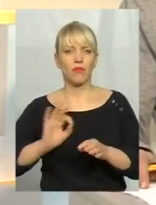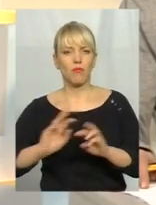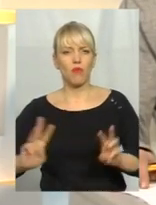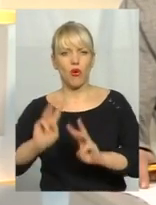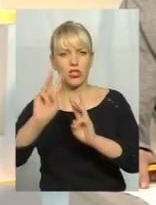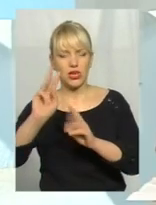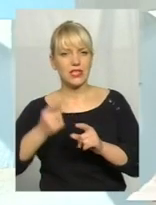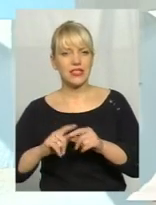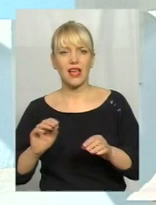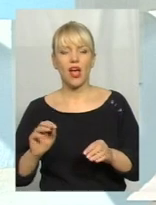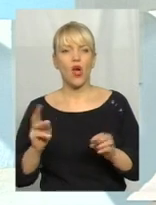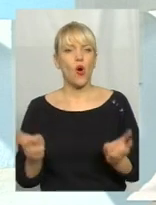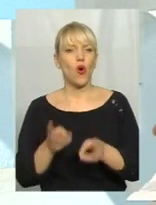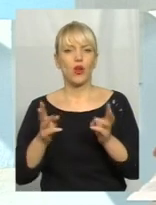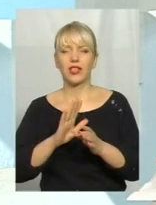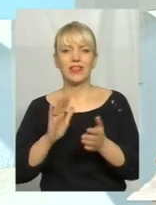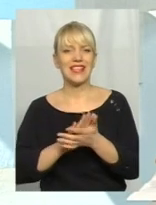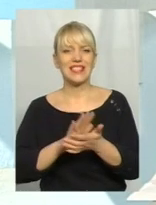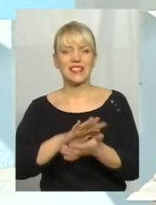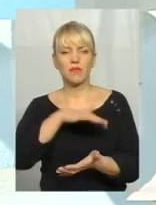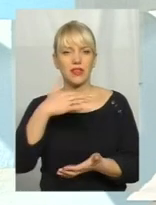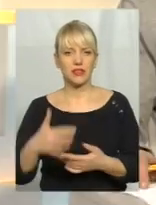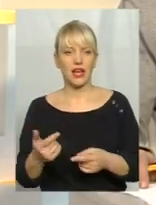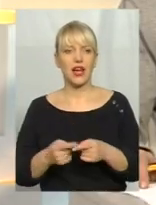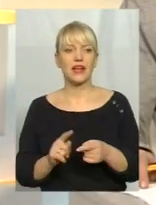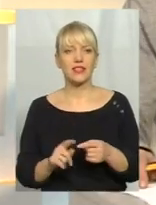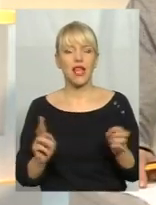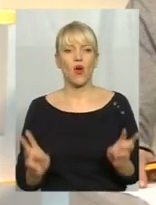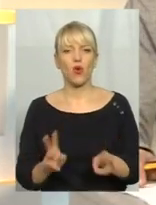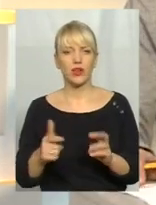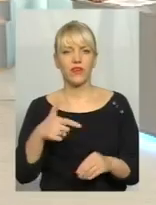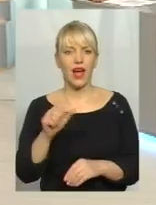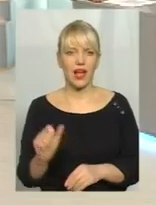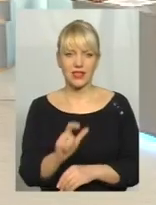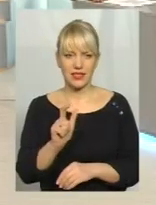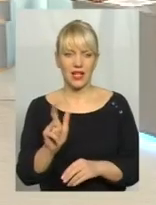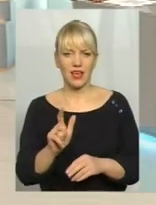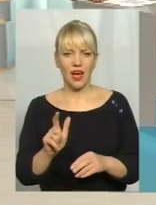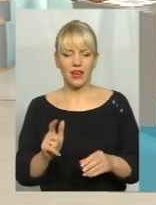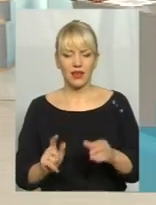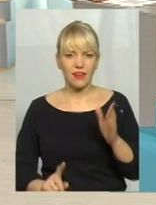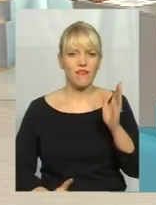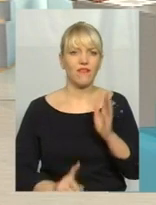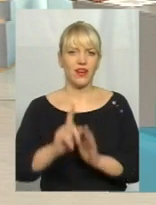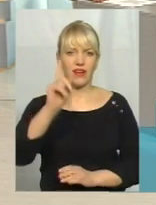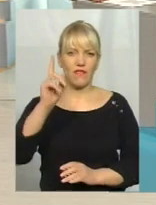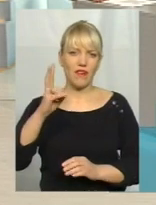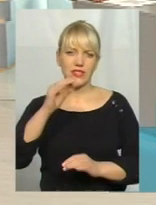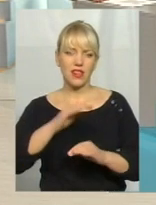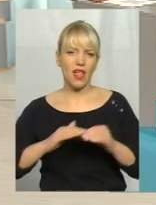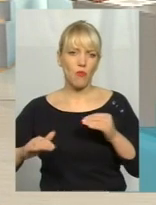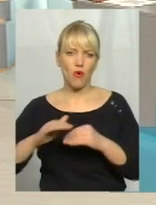горіло не сміття, сміття горіло вже потім трішки. Горів газ. Насправді горів газ, який виривався на поверхню, контактував з киснем, і